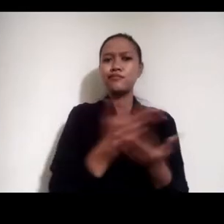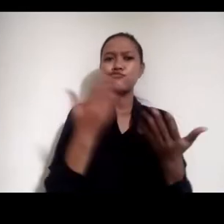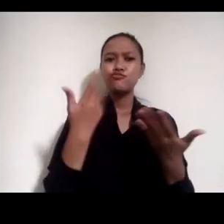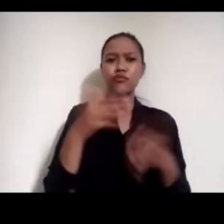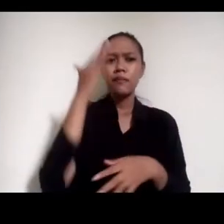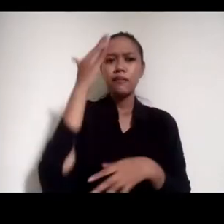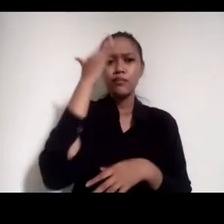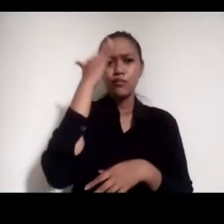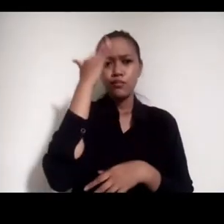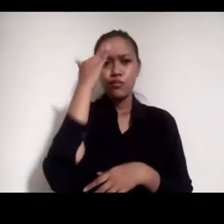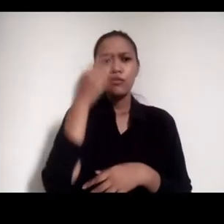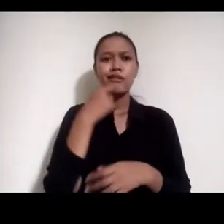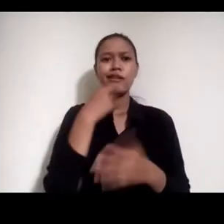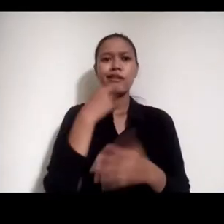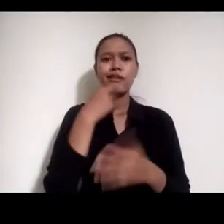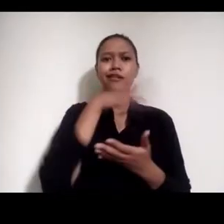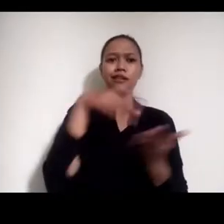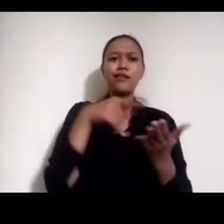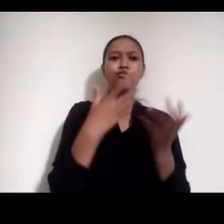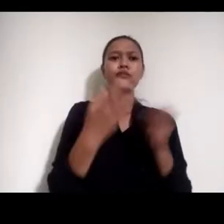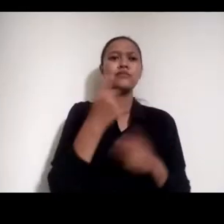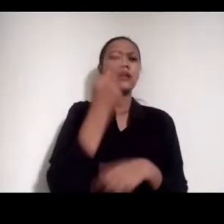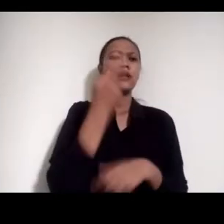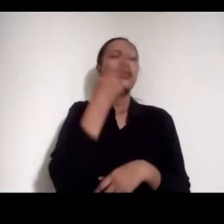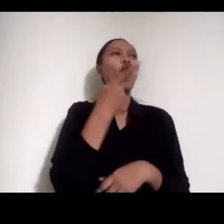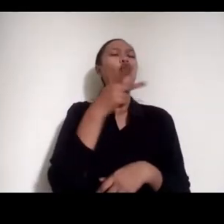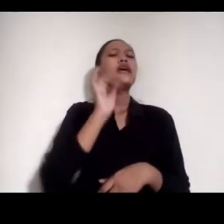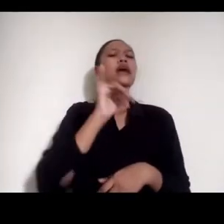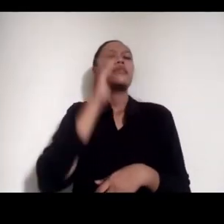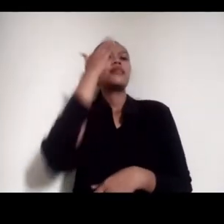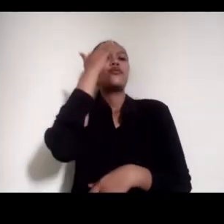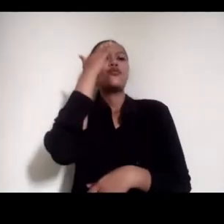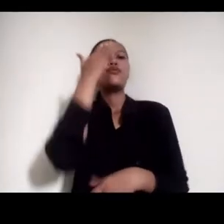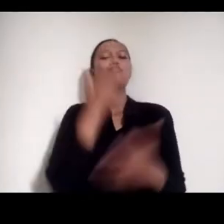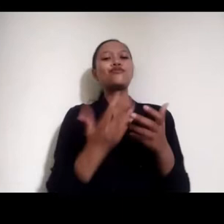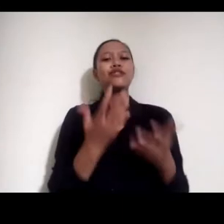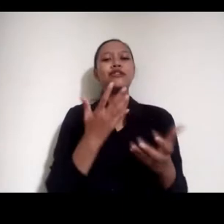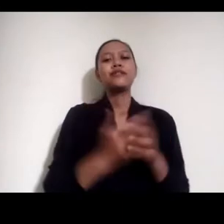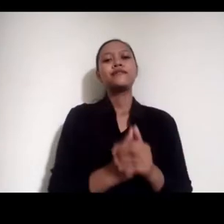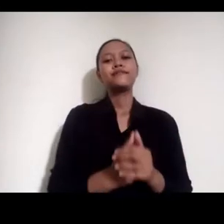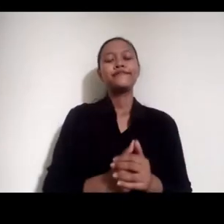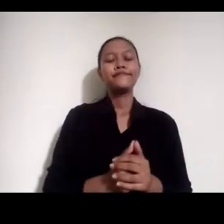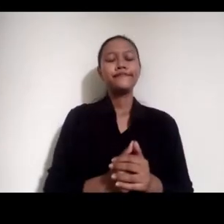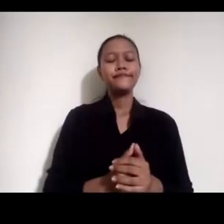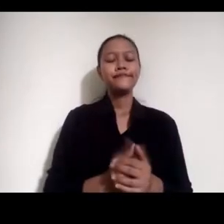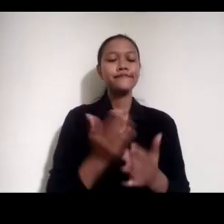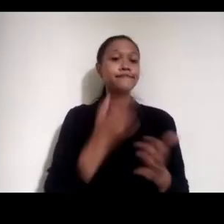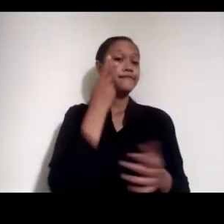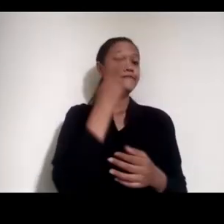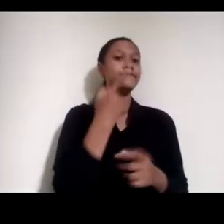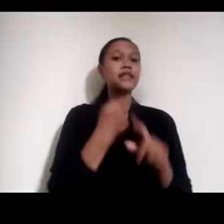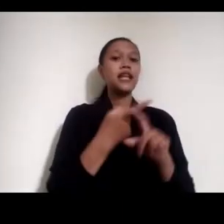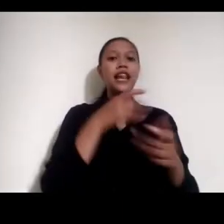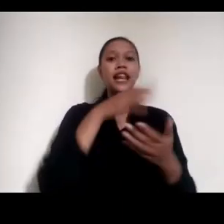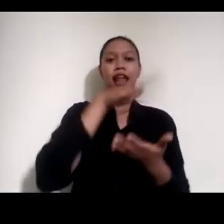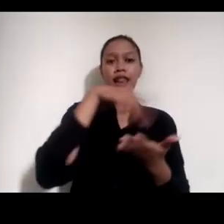Mungkin familiar Nah Itu tadi Yang kita lihat Dari data Yang ada Di